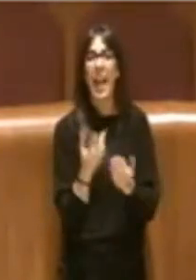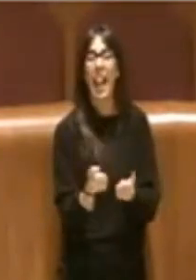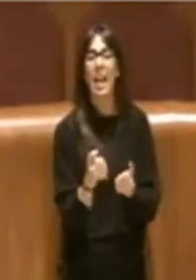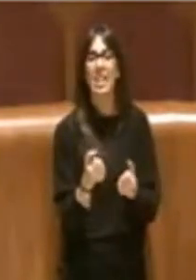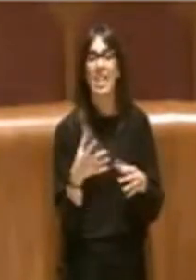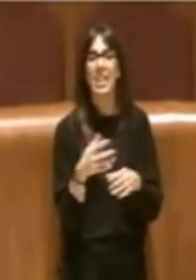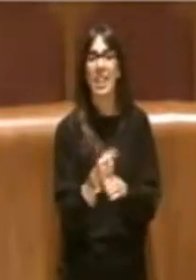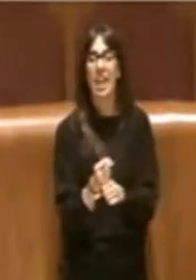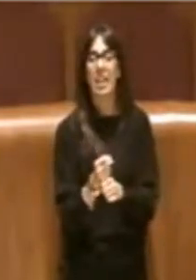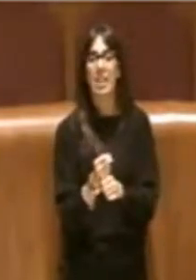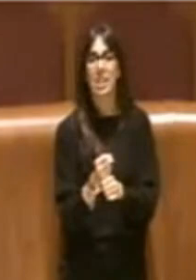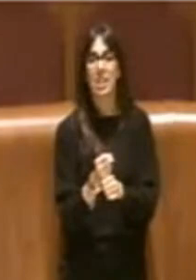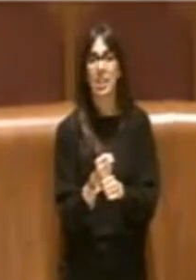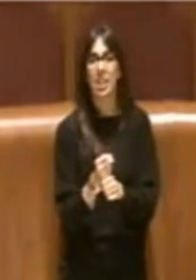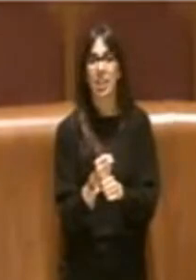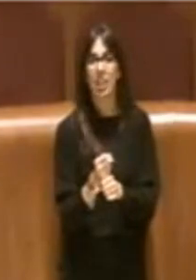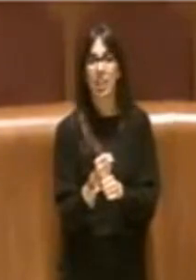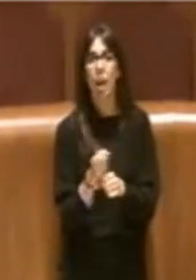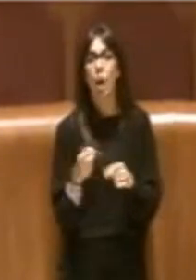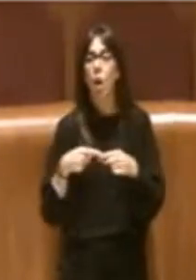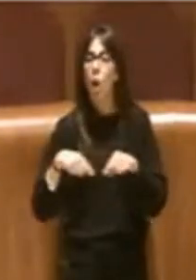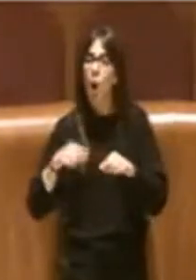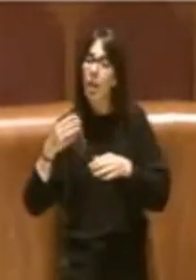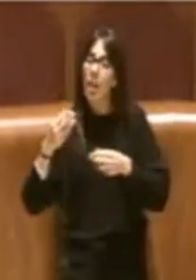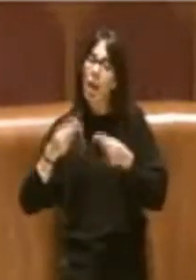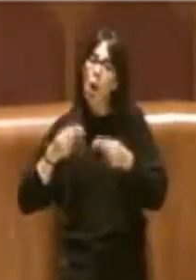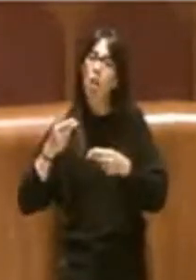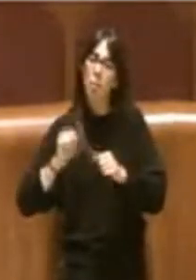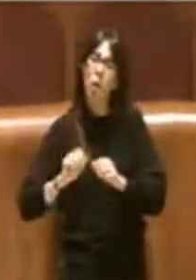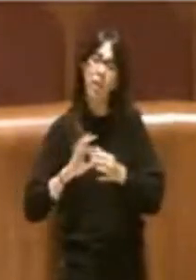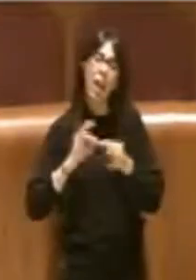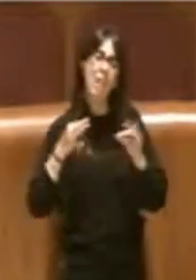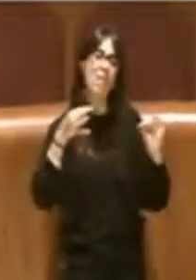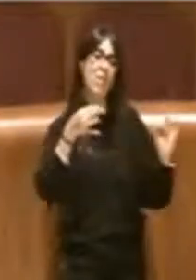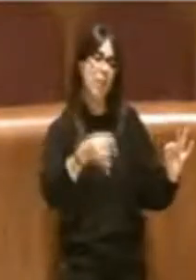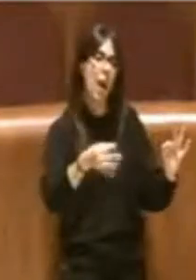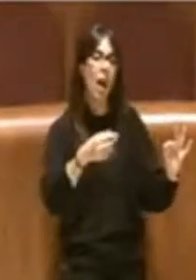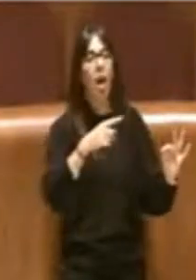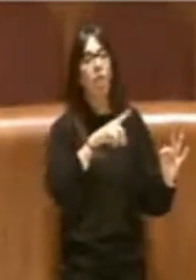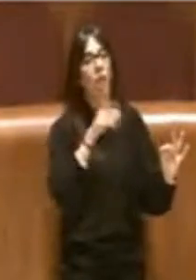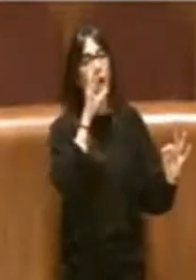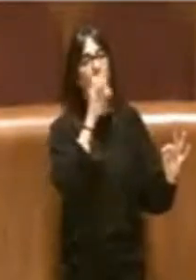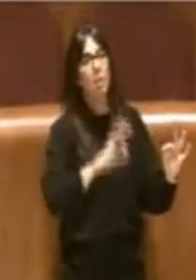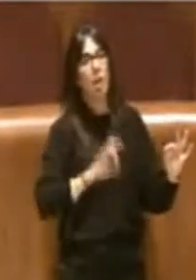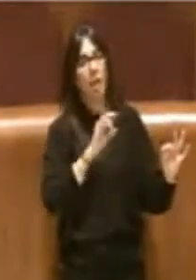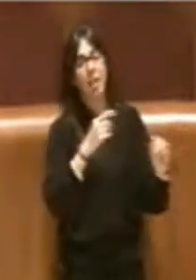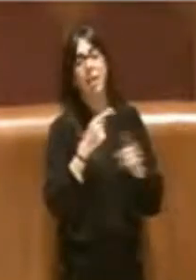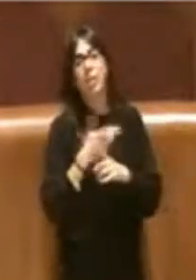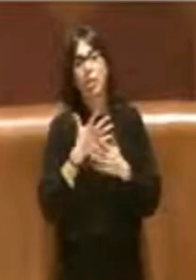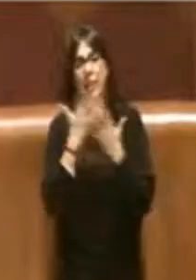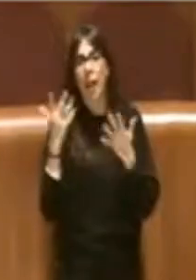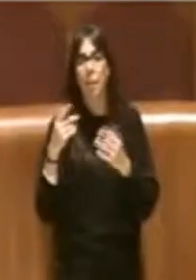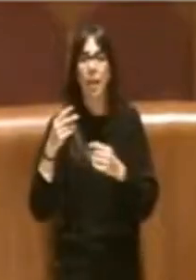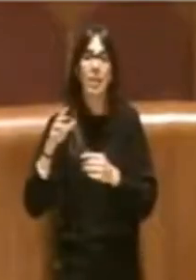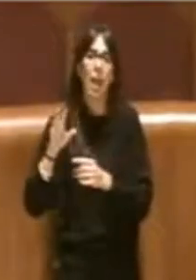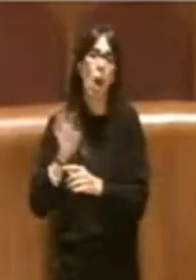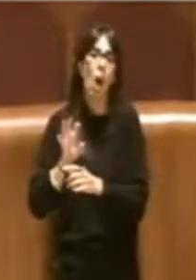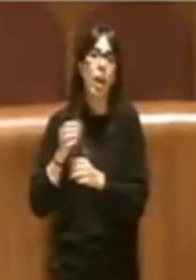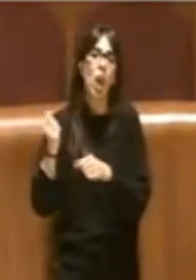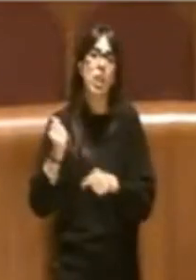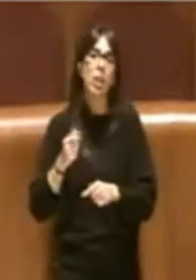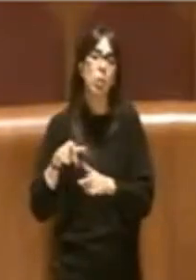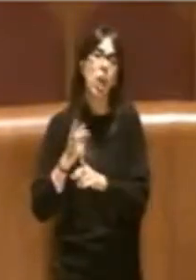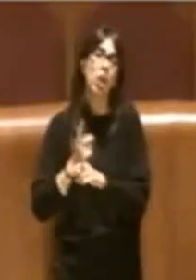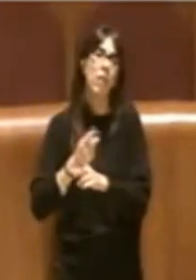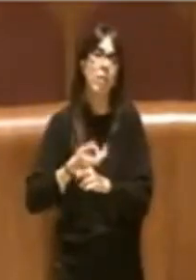diciamo la Corte dei Conti fare se non fosse un organo istituzionale che ovviamente si esprime con altro